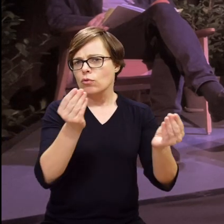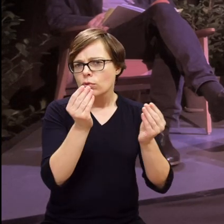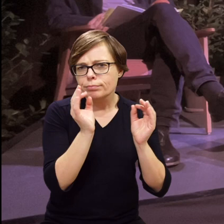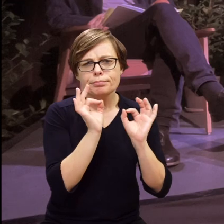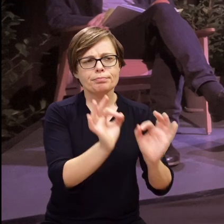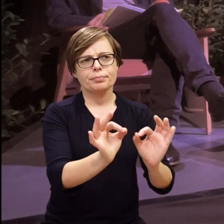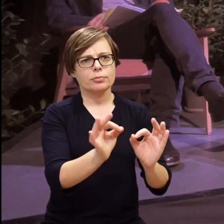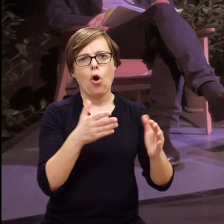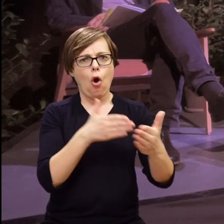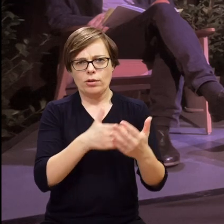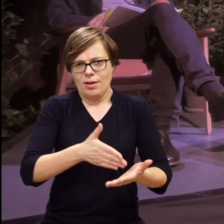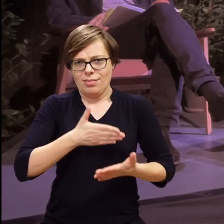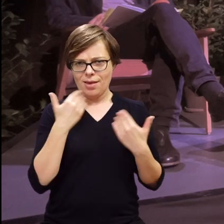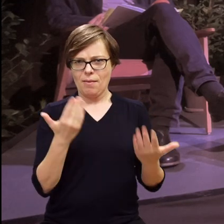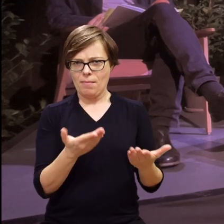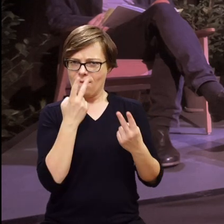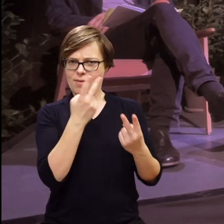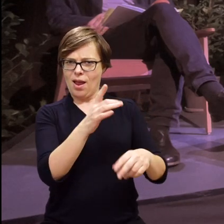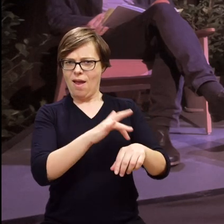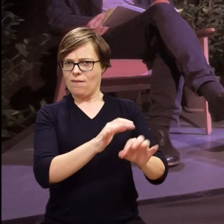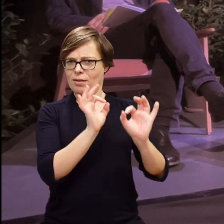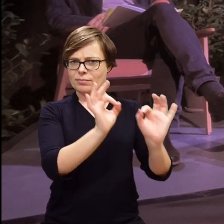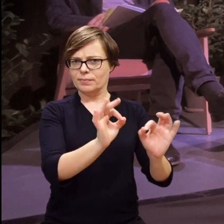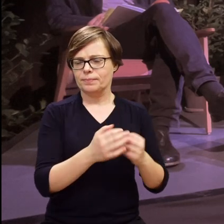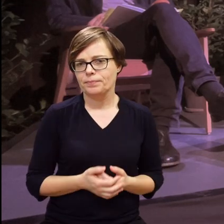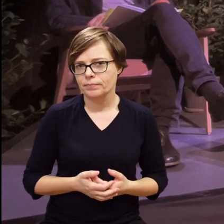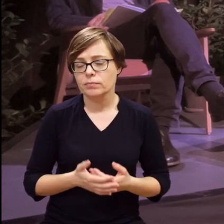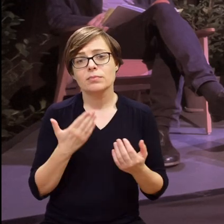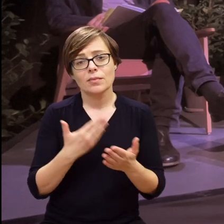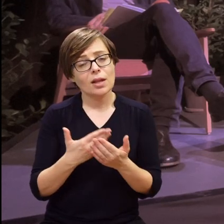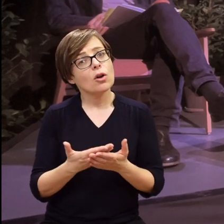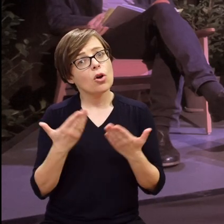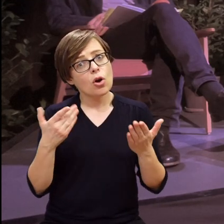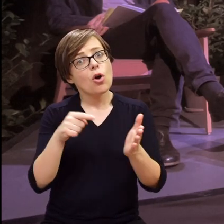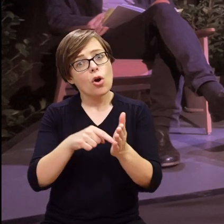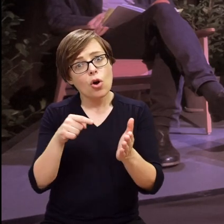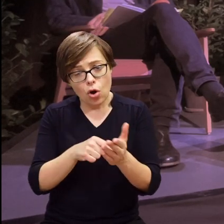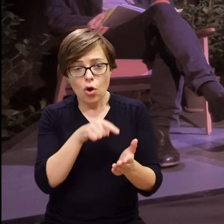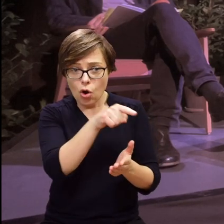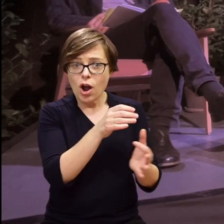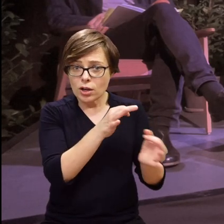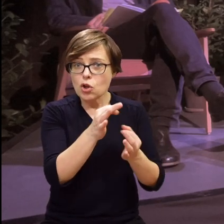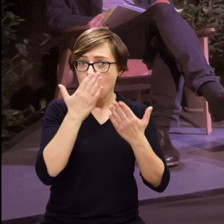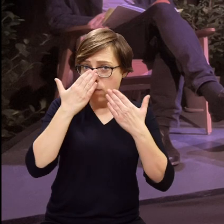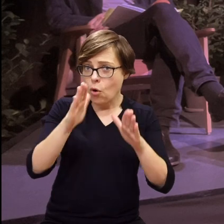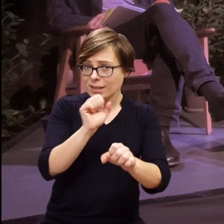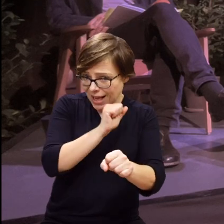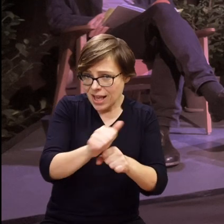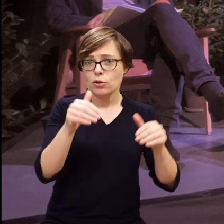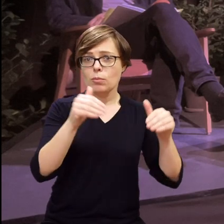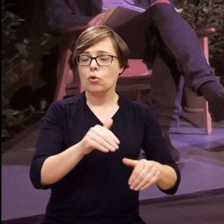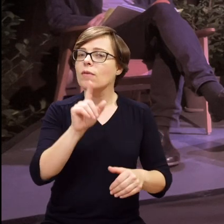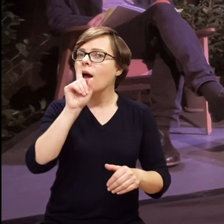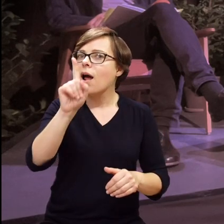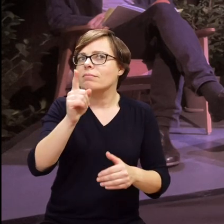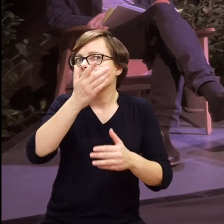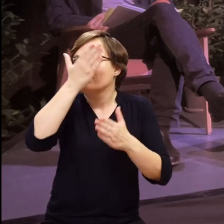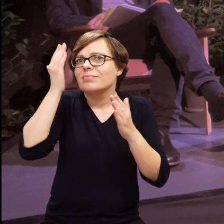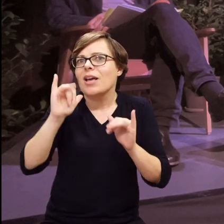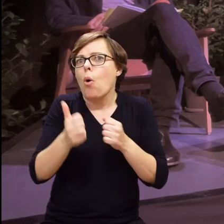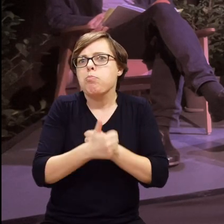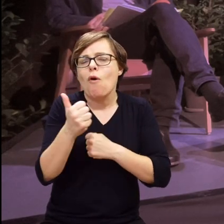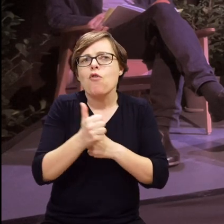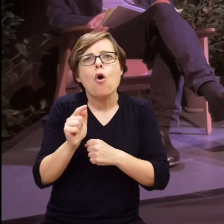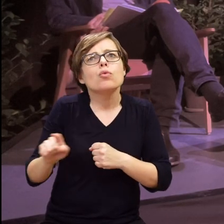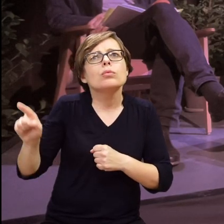ograniczeń. Więc to są takie historie, które pokazują, że to jest możliwe, ale z jakiegoś